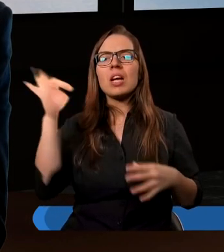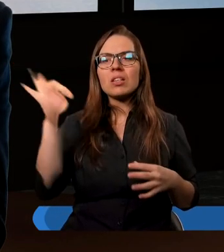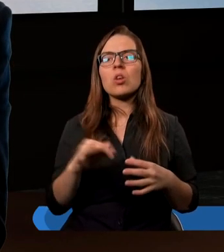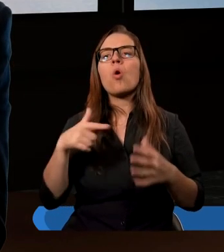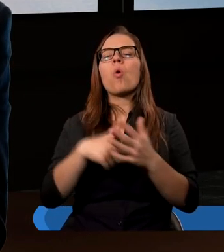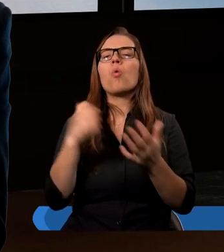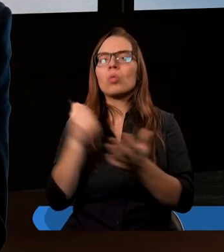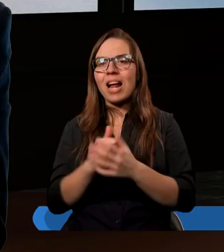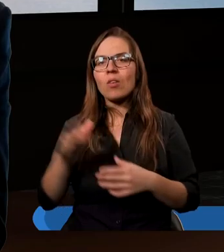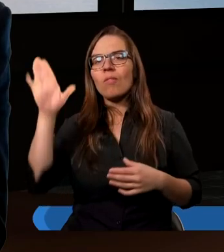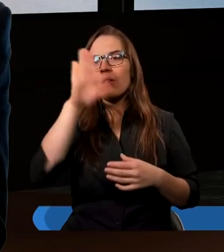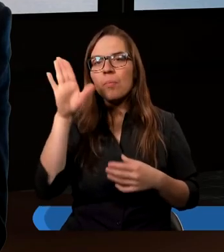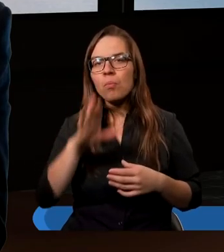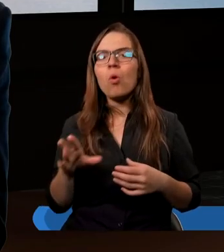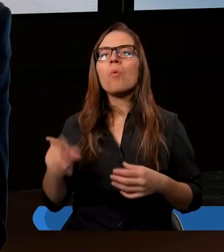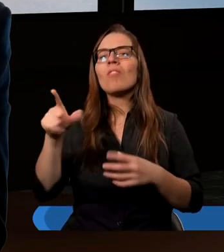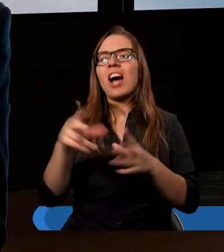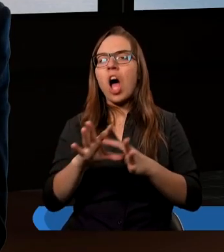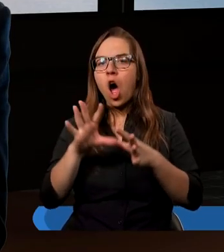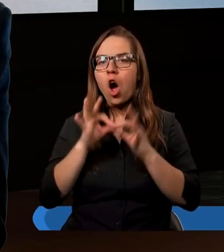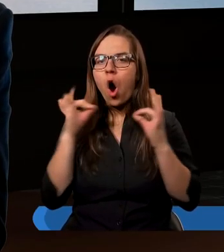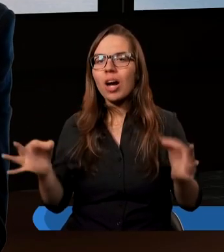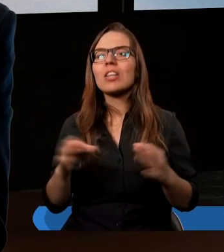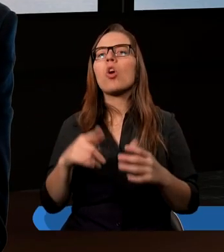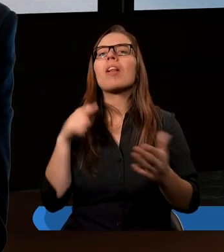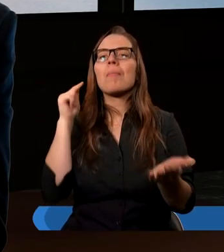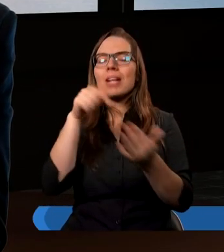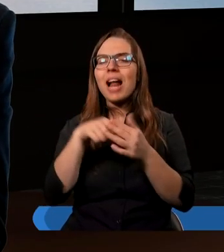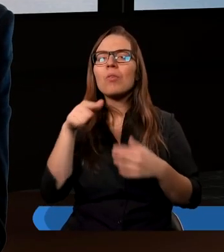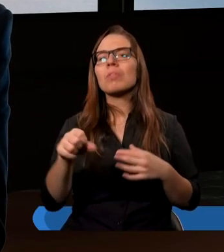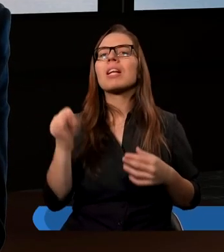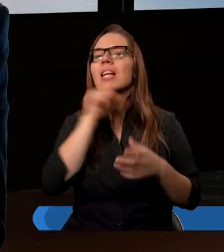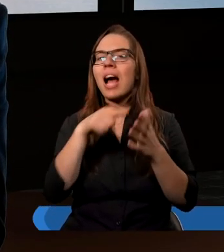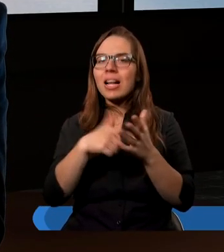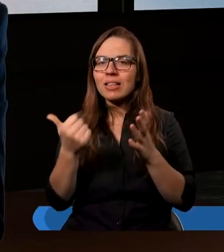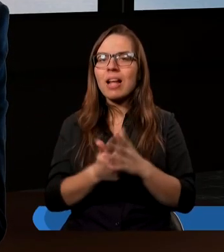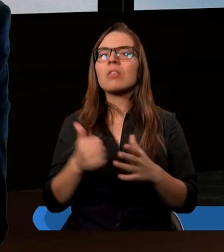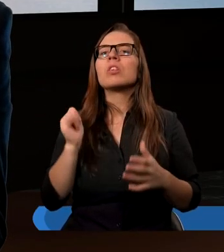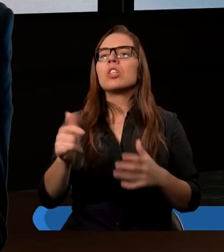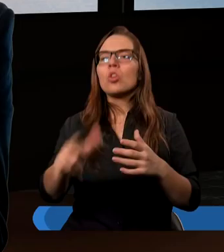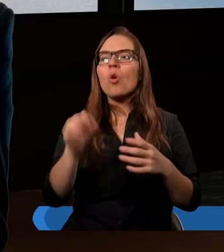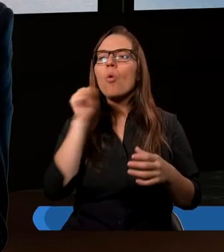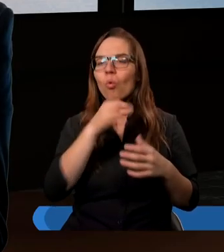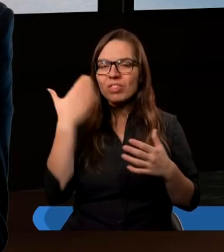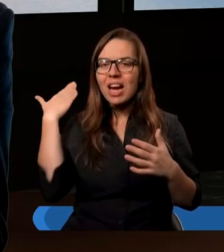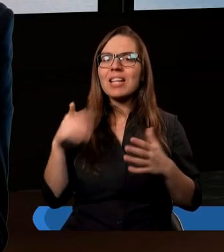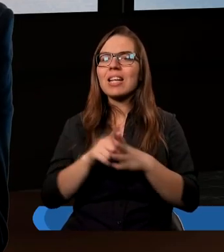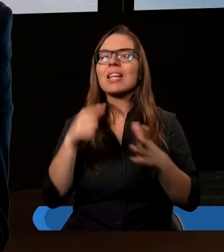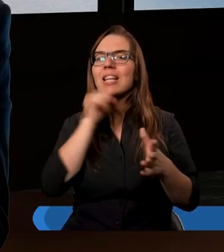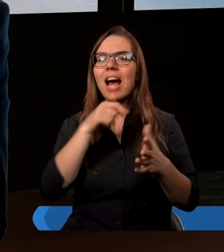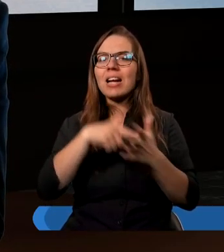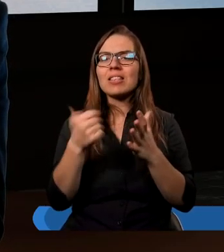ustanowił Bóg w określonym celu i czy to było w okresie Starego Testamentu Trzynowego, ówczesny Kościół Starego